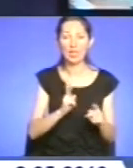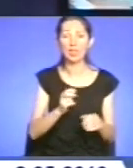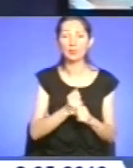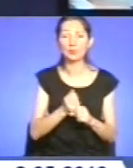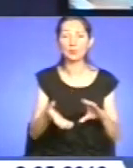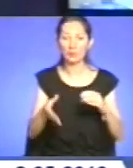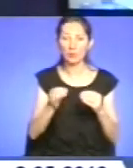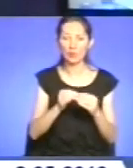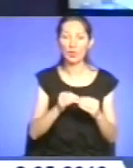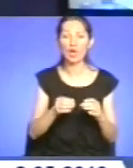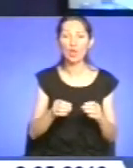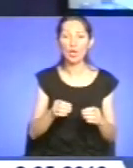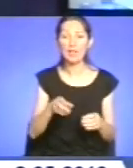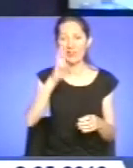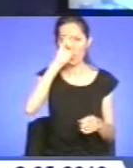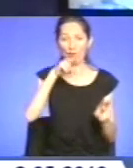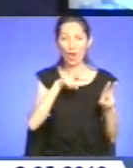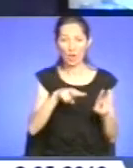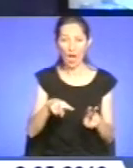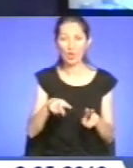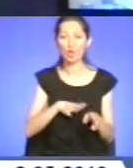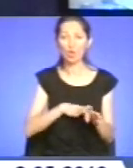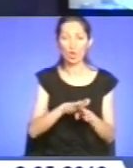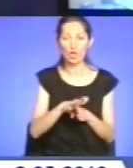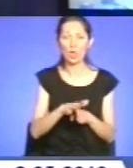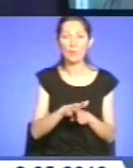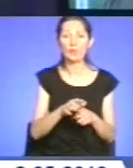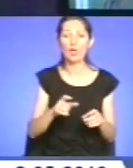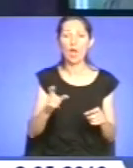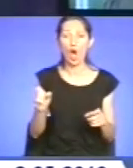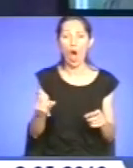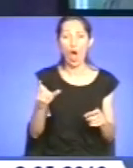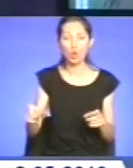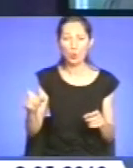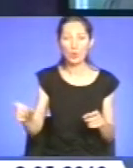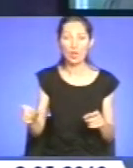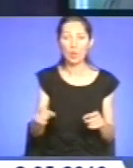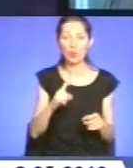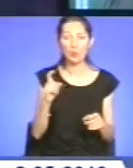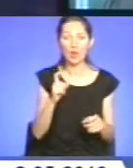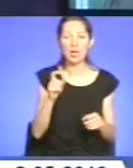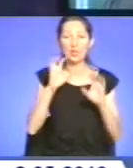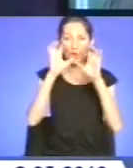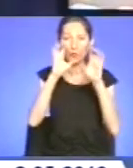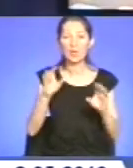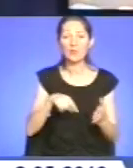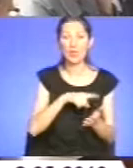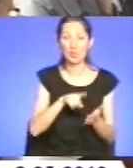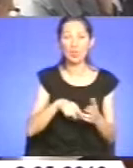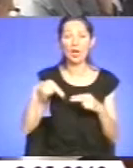результатів державного нагляду за додержанням суб'єктами господарювання законодавства з питань праці.